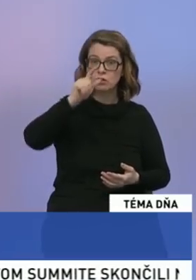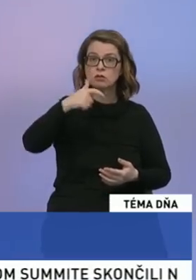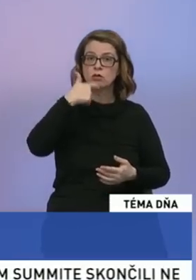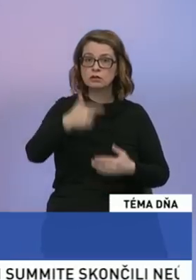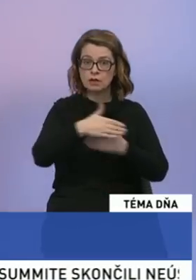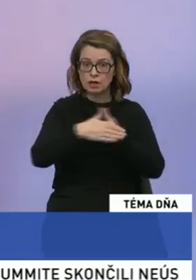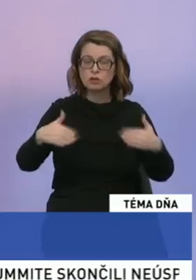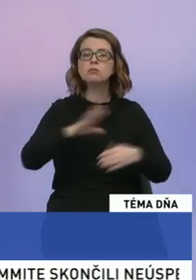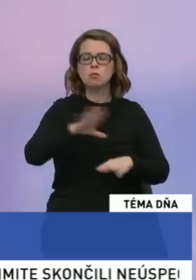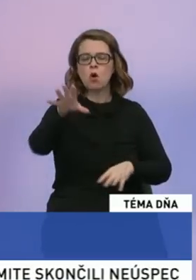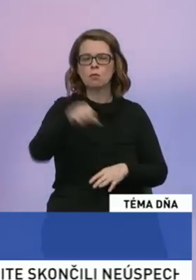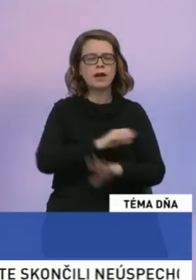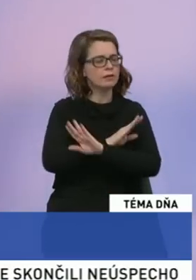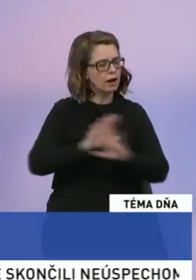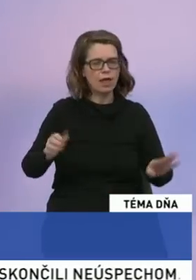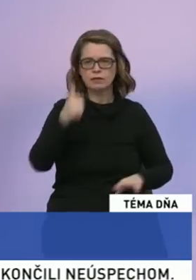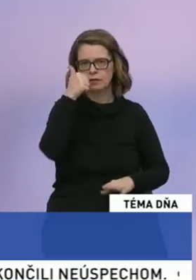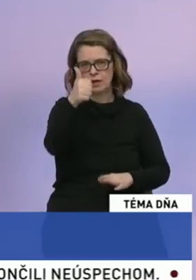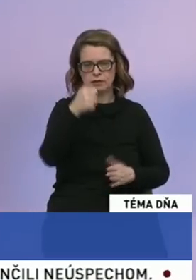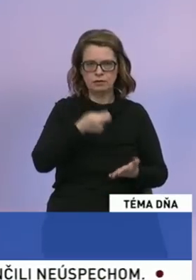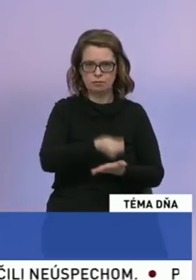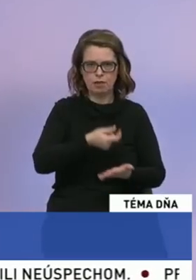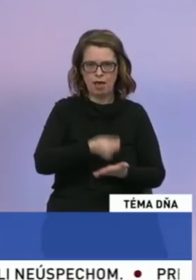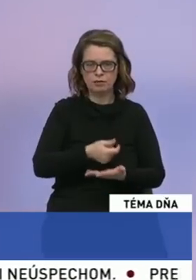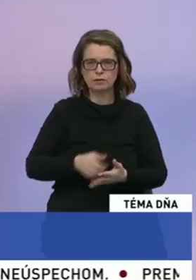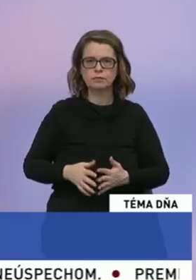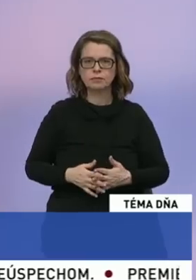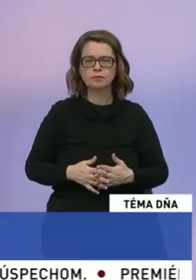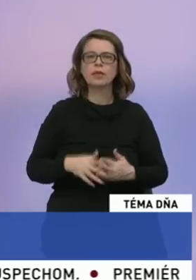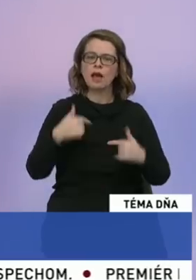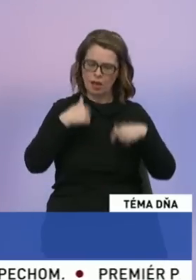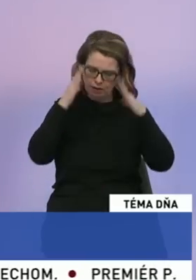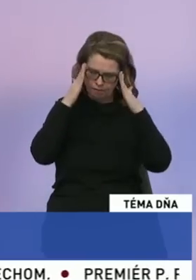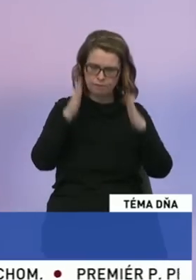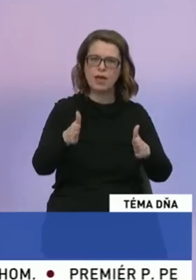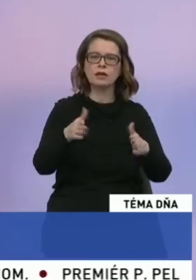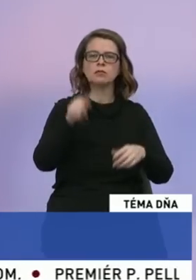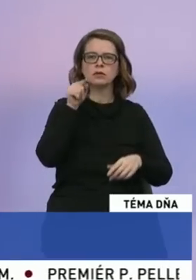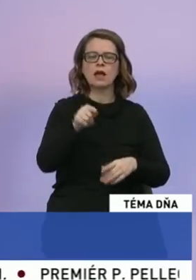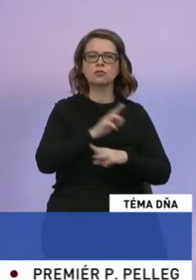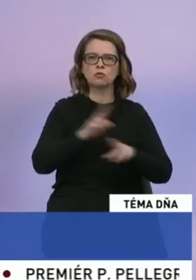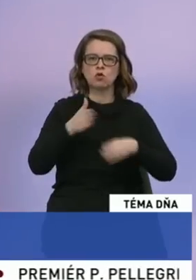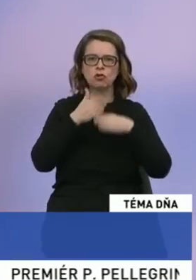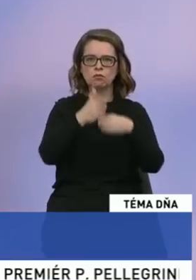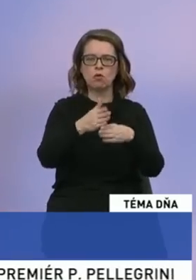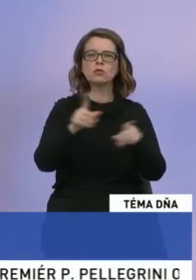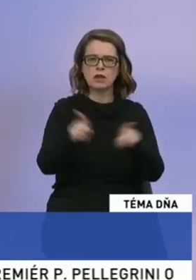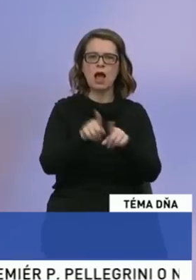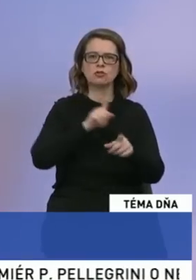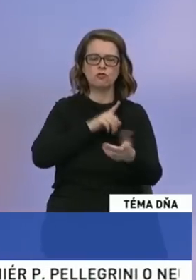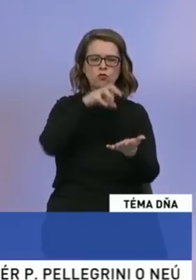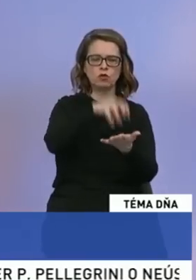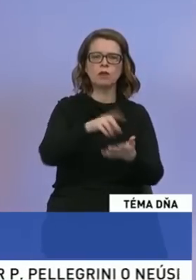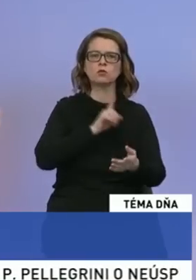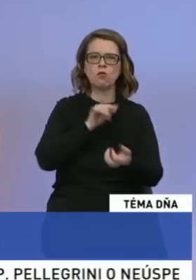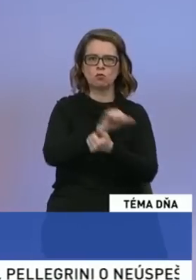mohol by povedať iba jeden plat. Legislativa je zmenená. A som presvedčený, že takto môžu pomôcť aj svojmu regionu, svojmu